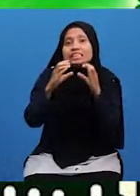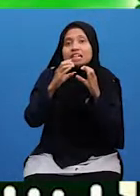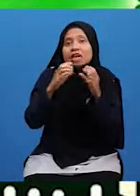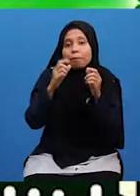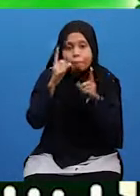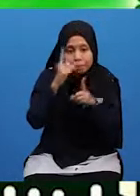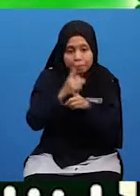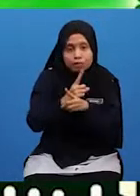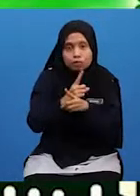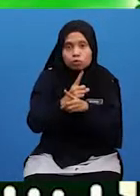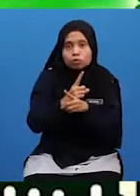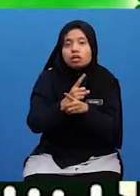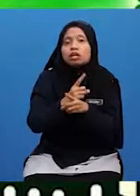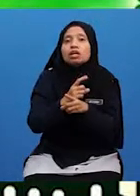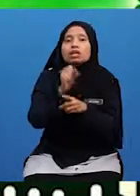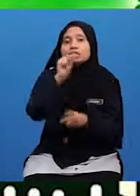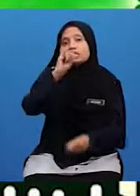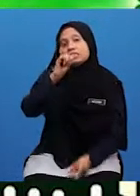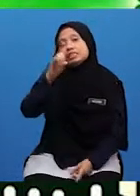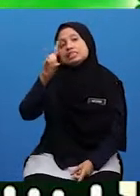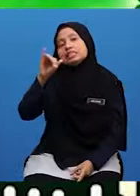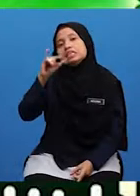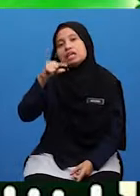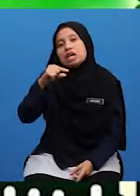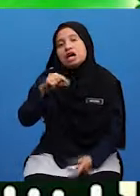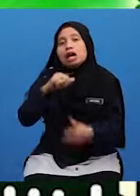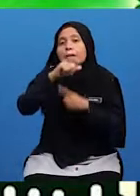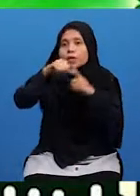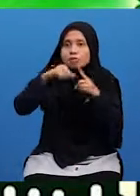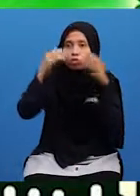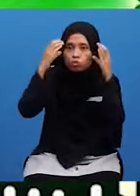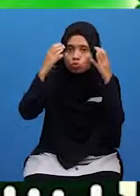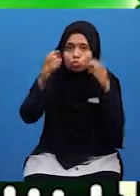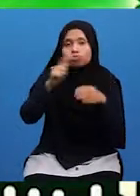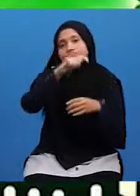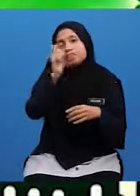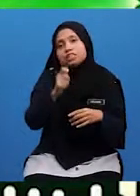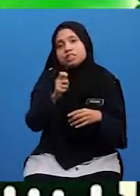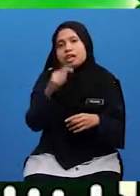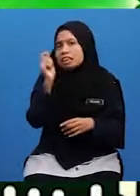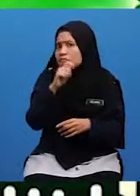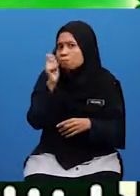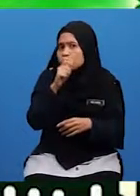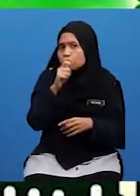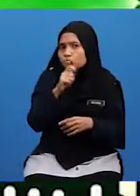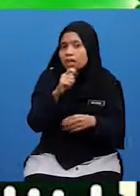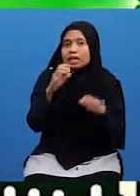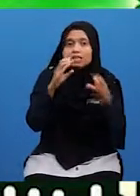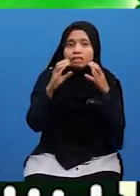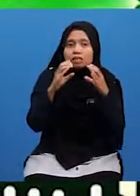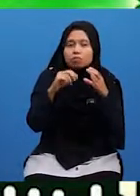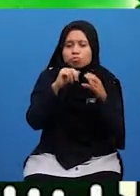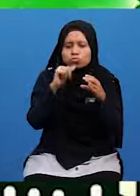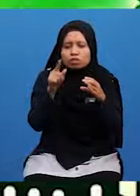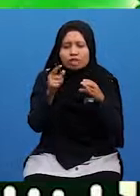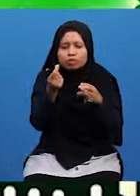Benar Iaitu Asidik Apabila Guru bertanya Menipu Mengatakan dompet